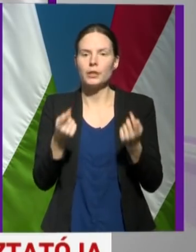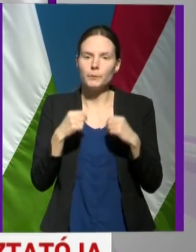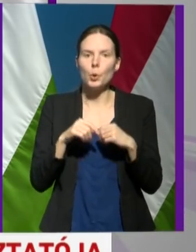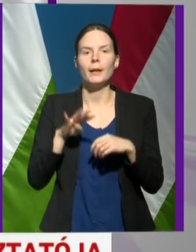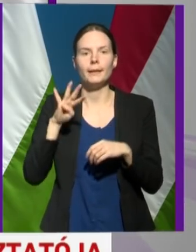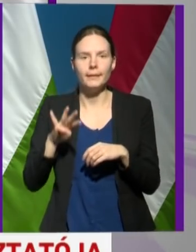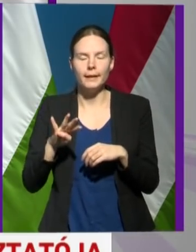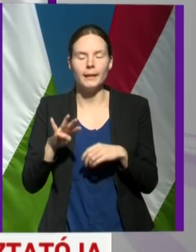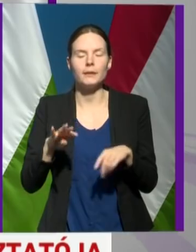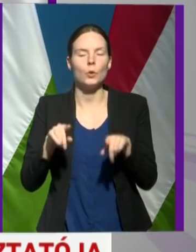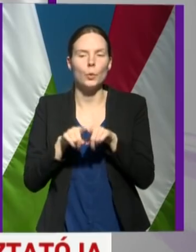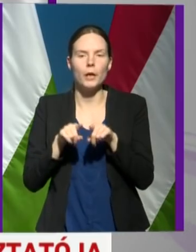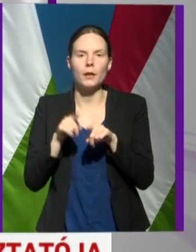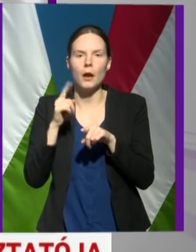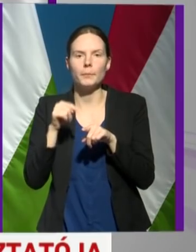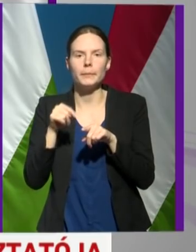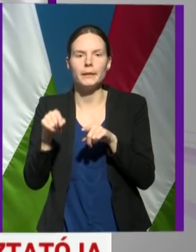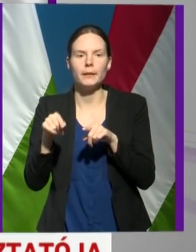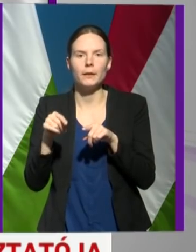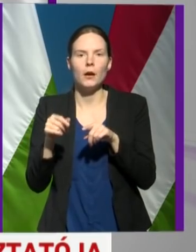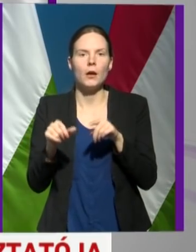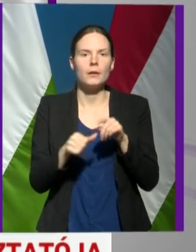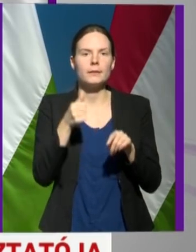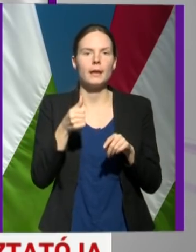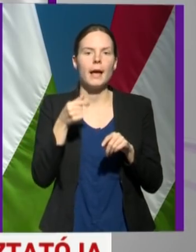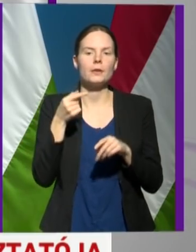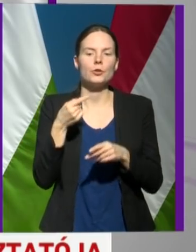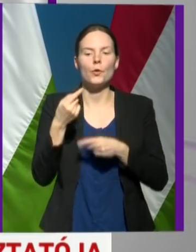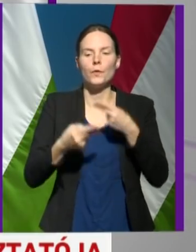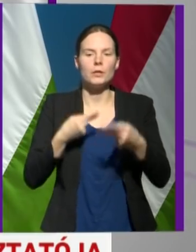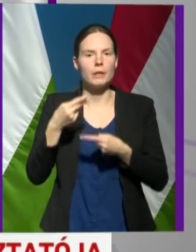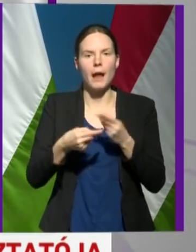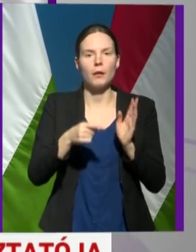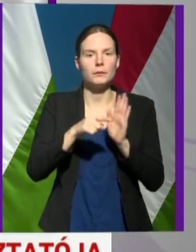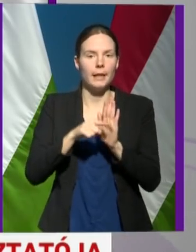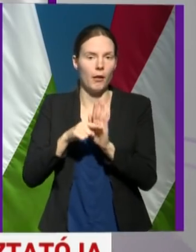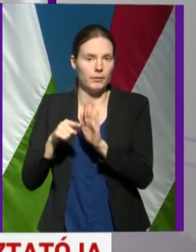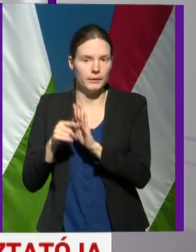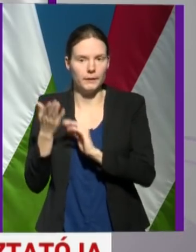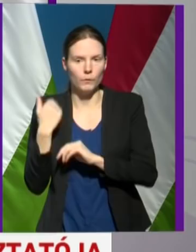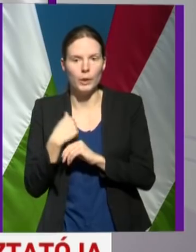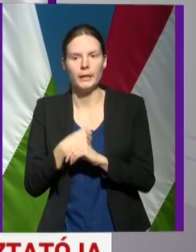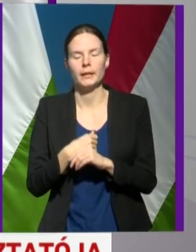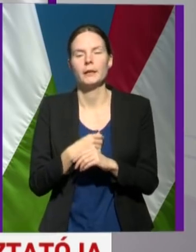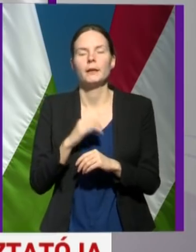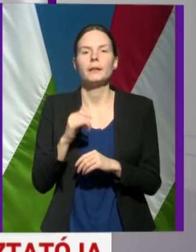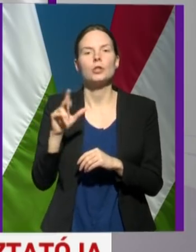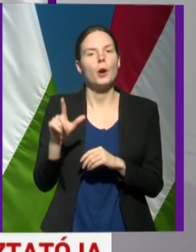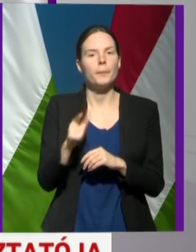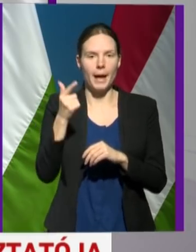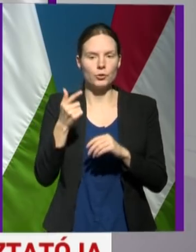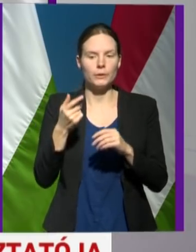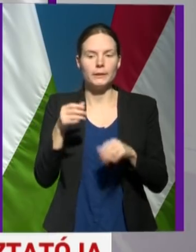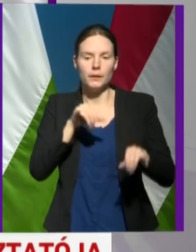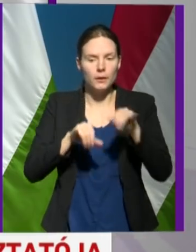négy olyan, aminek az első laboratóriumi vizsgálata negatív lett. És a második során